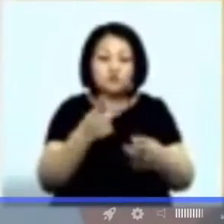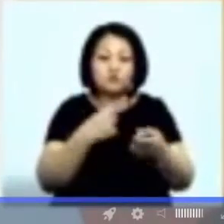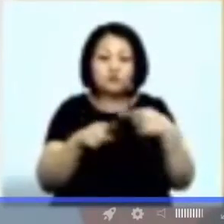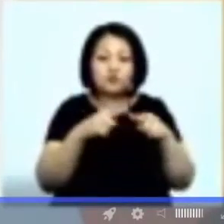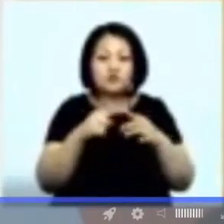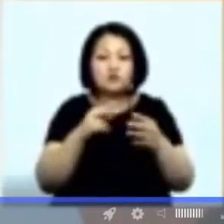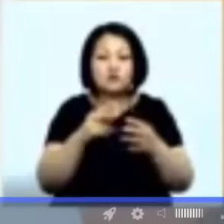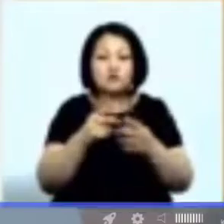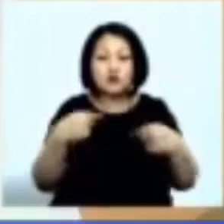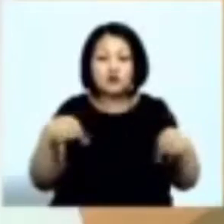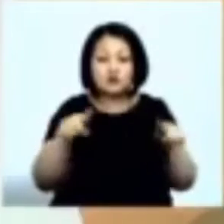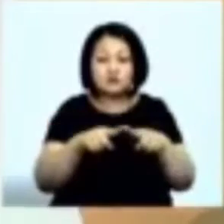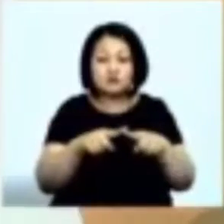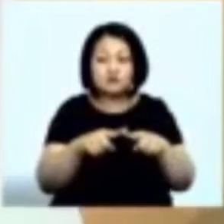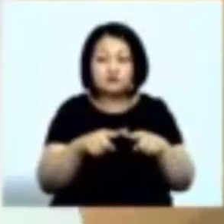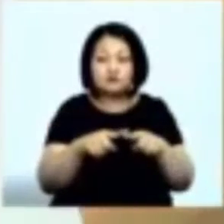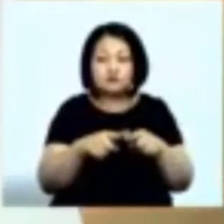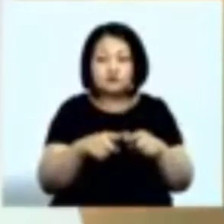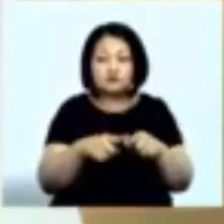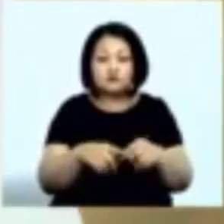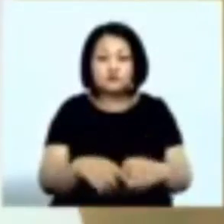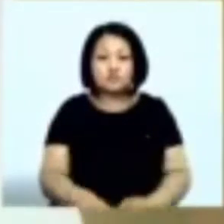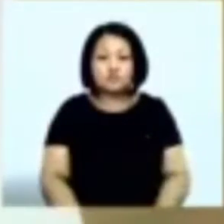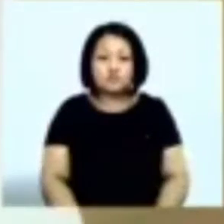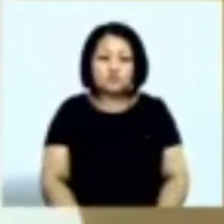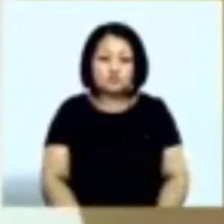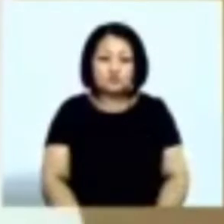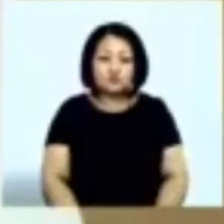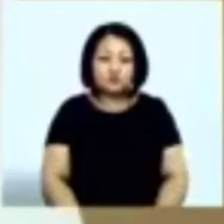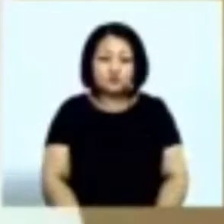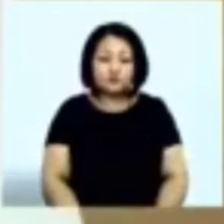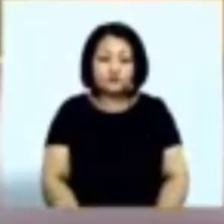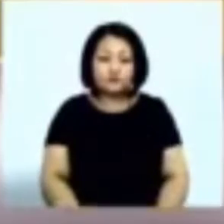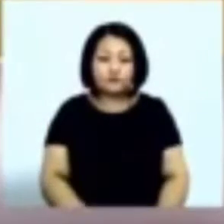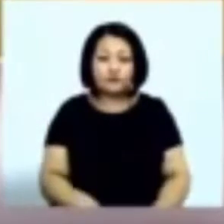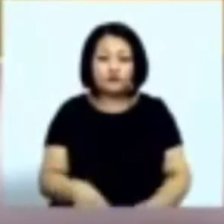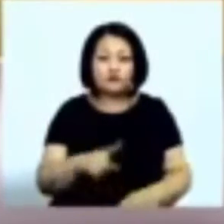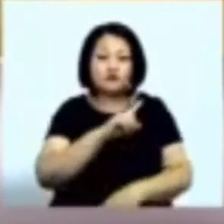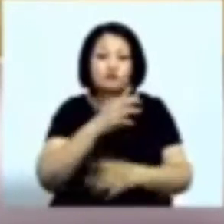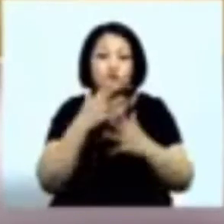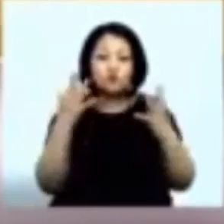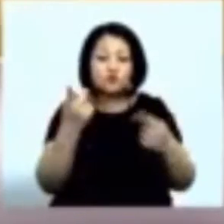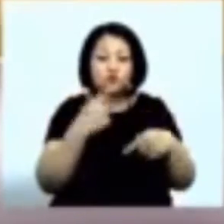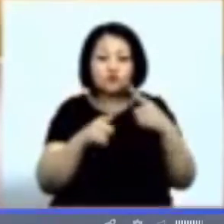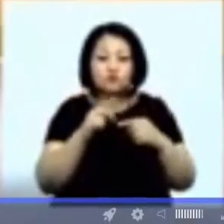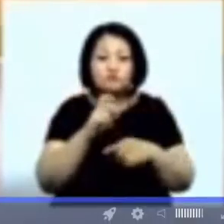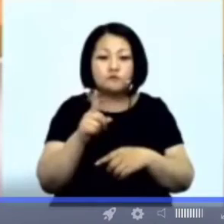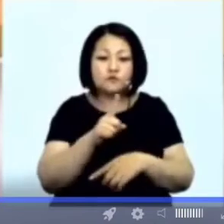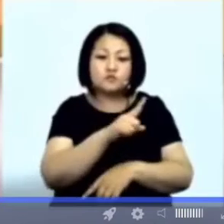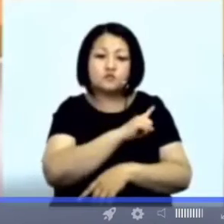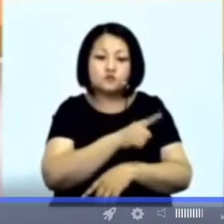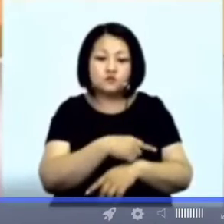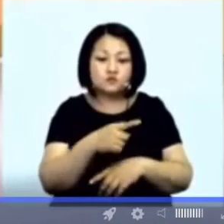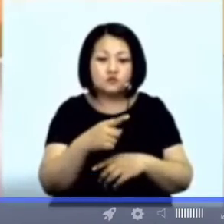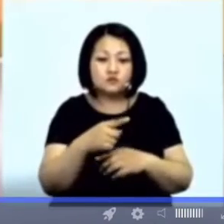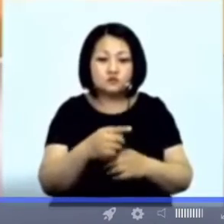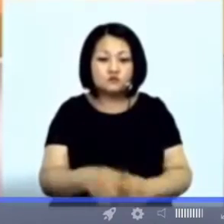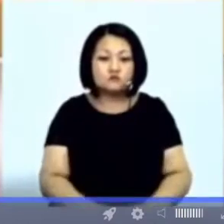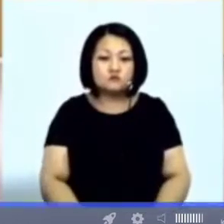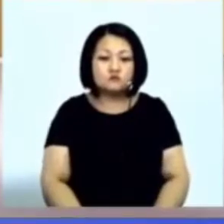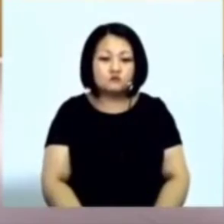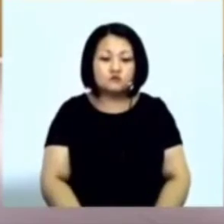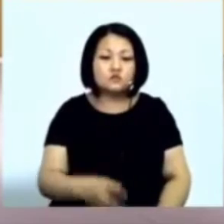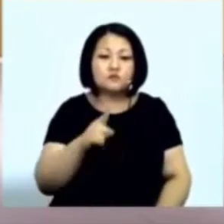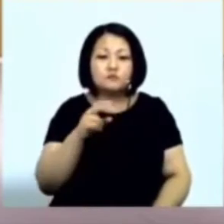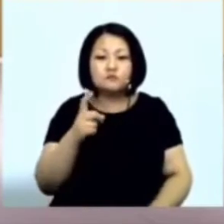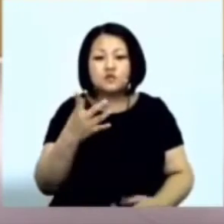Организовать Огромный бизнес Без усилий Без слабой скорости Без страданий Без каких-то